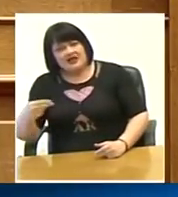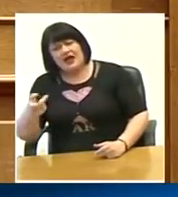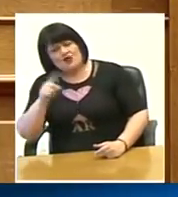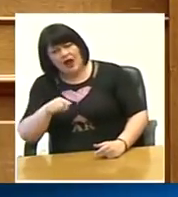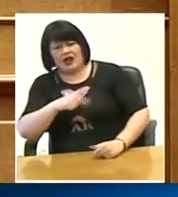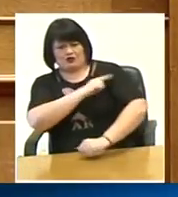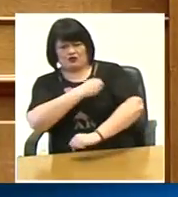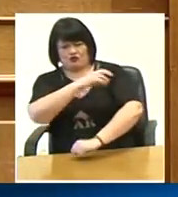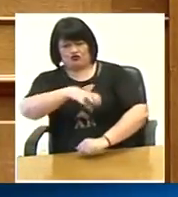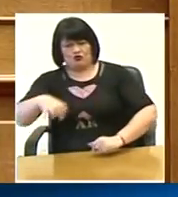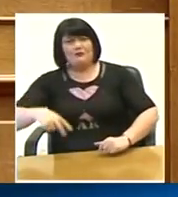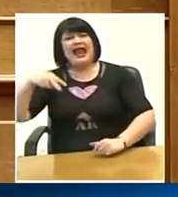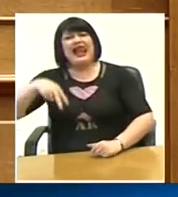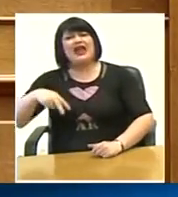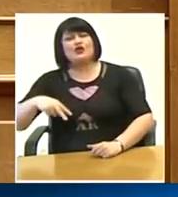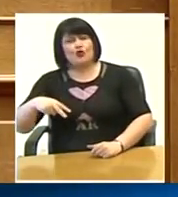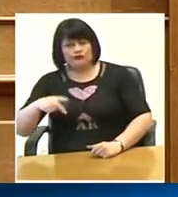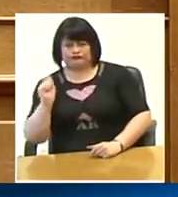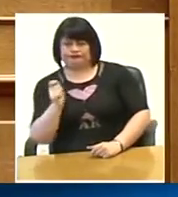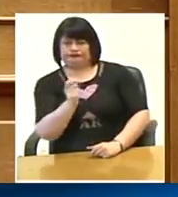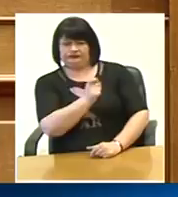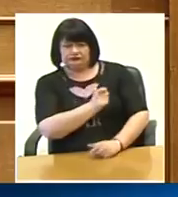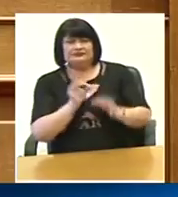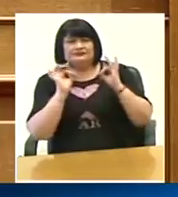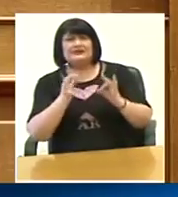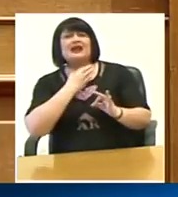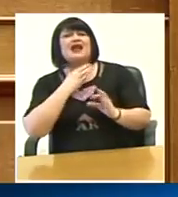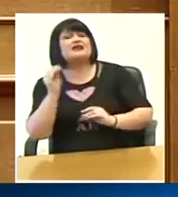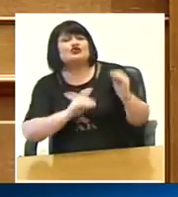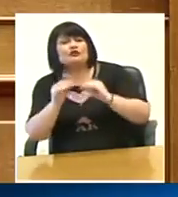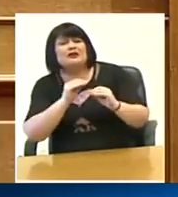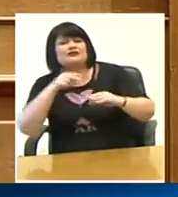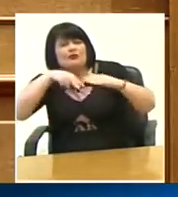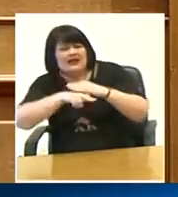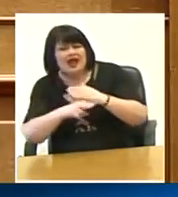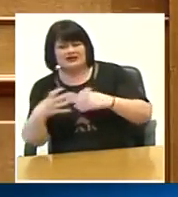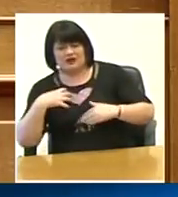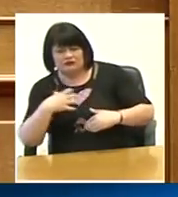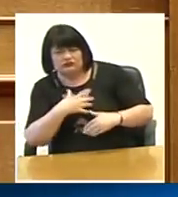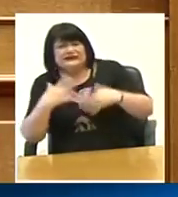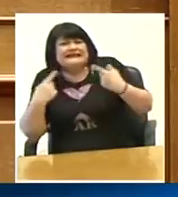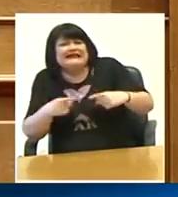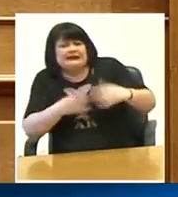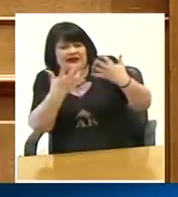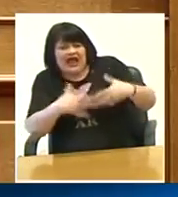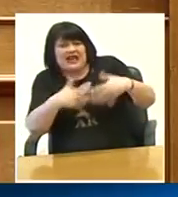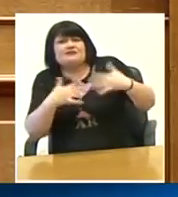εκατομμύριο στο Λαϊκό για συγκεκριμένους αναγκαίους εξοπλισμούς που δεν χωρούσαν στις προηγούμενες παρεμβάσεις